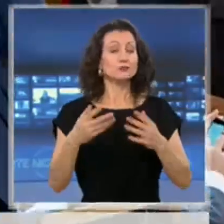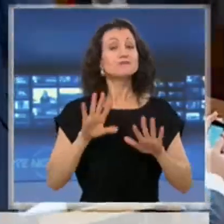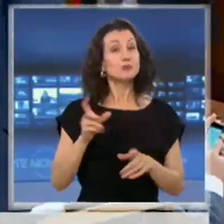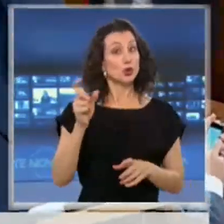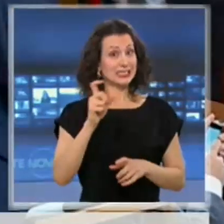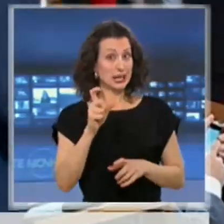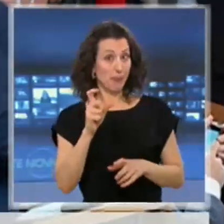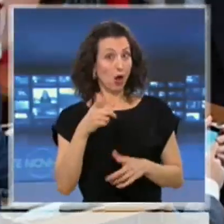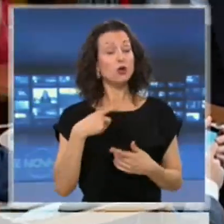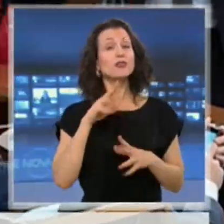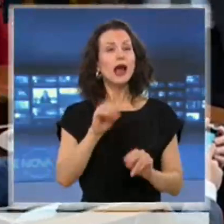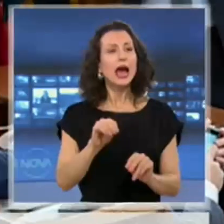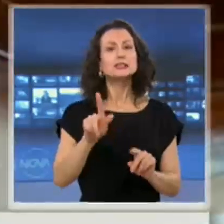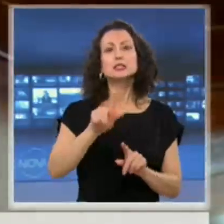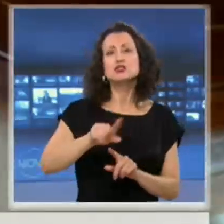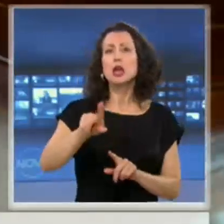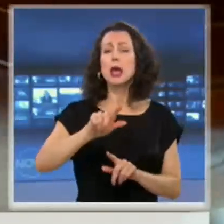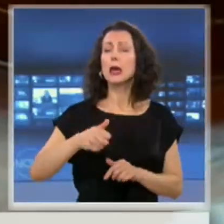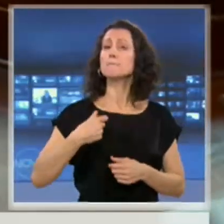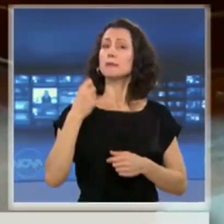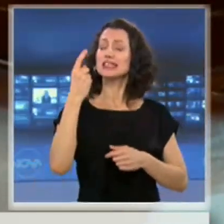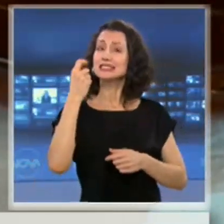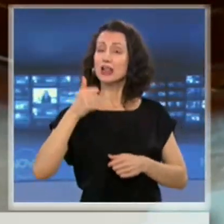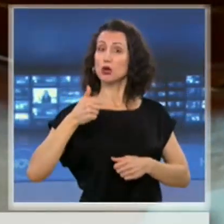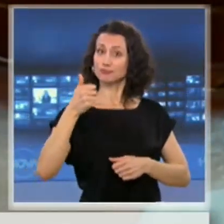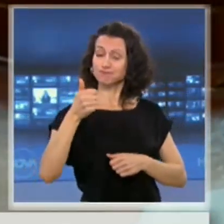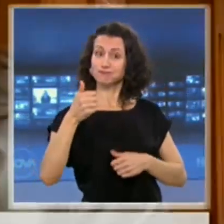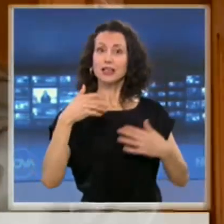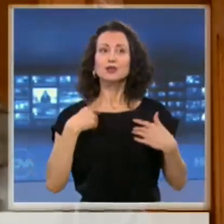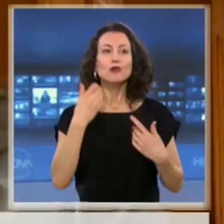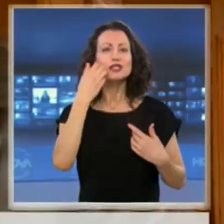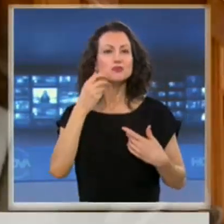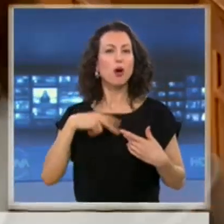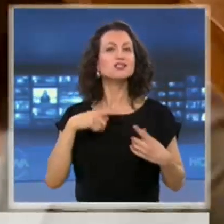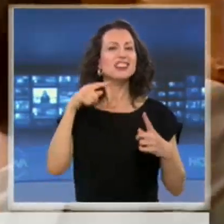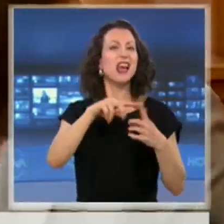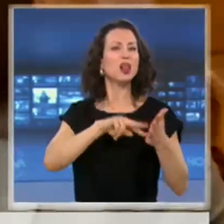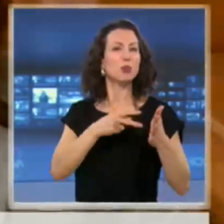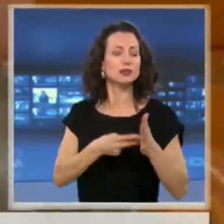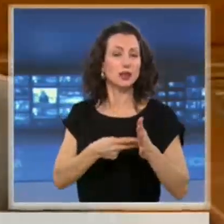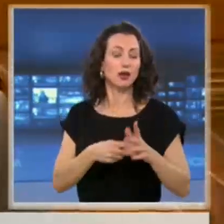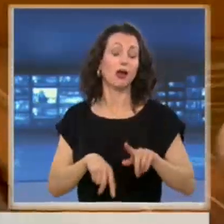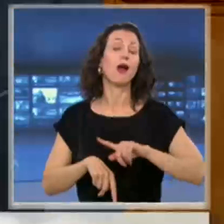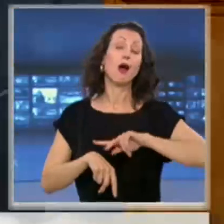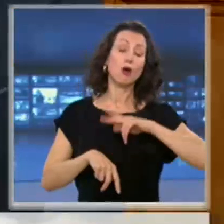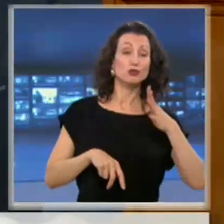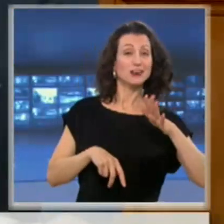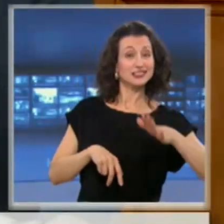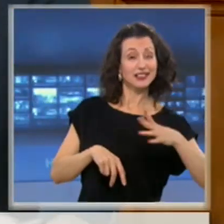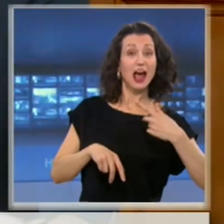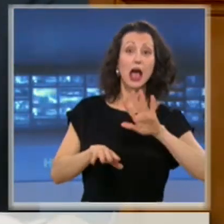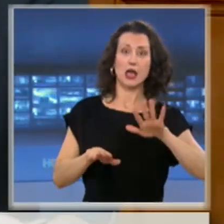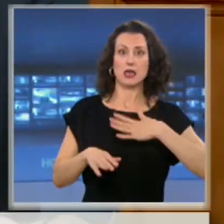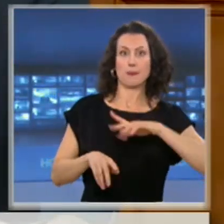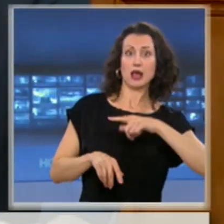Левицата ще използва комисията за политически цели. Според Левицата, председател от управляващите крие друг риск. Комисия, която не се управлява